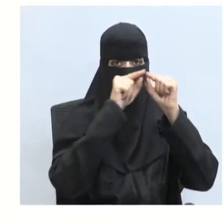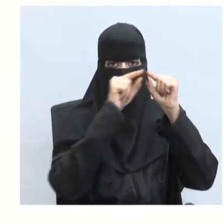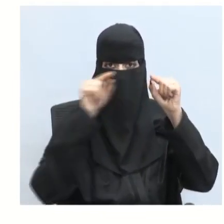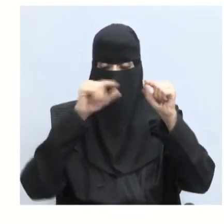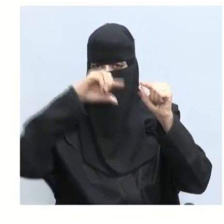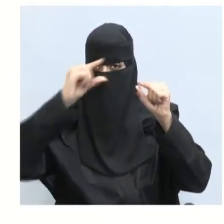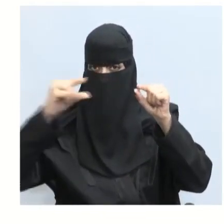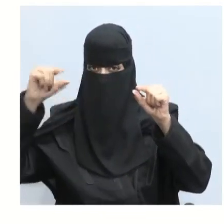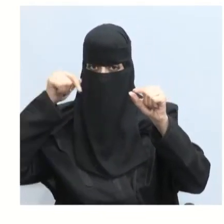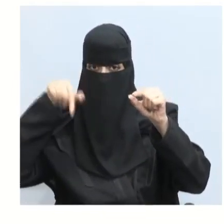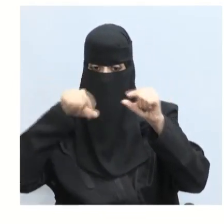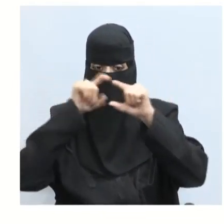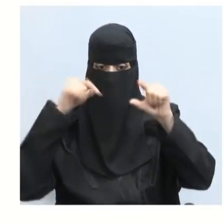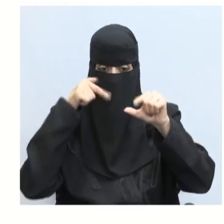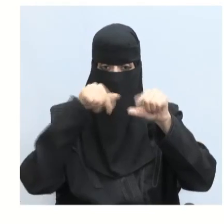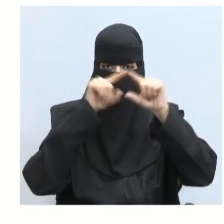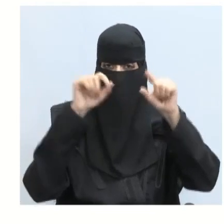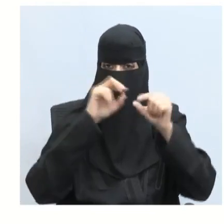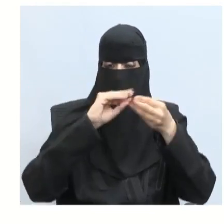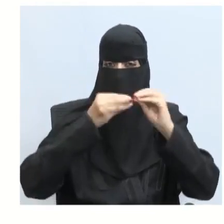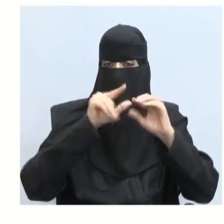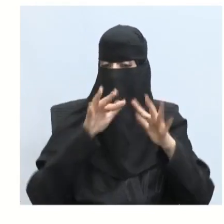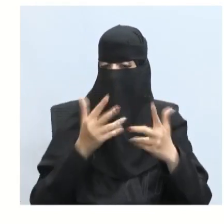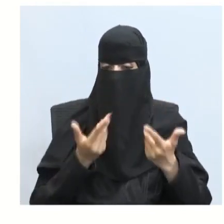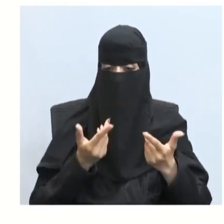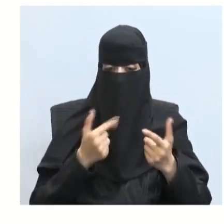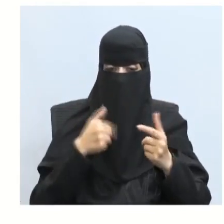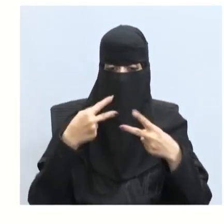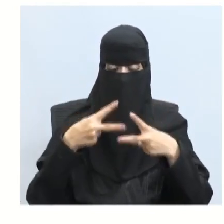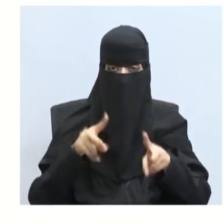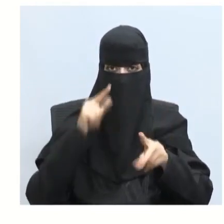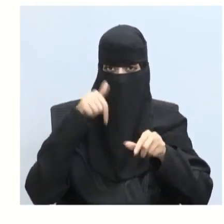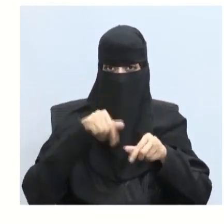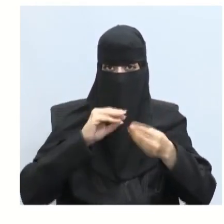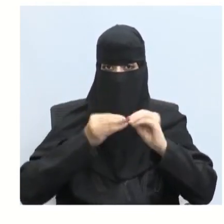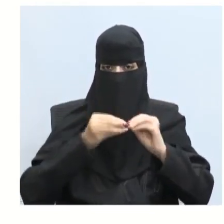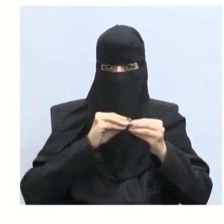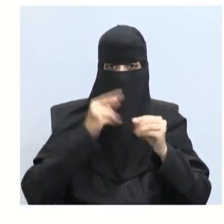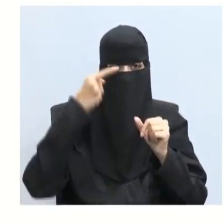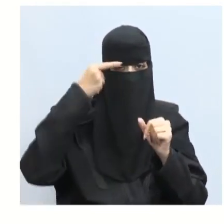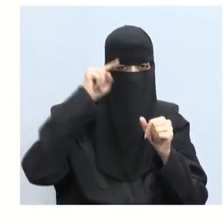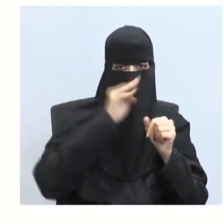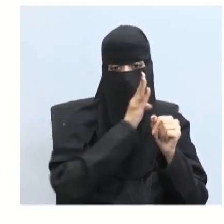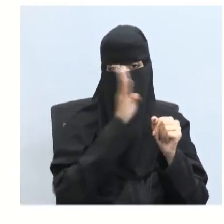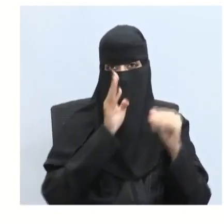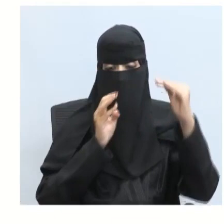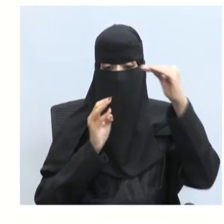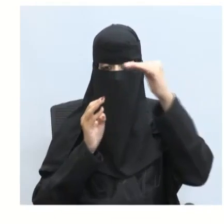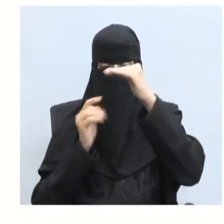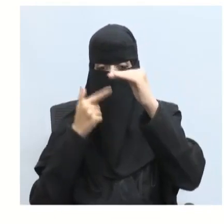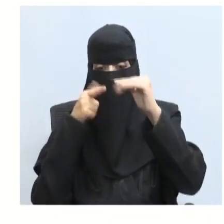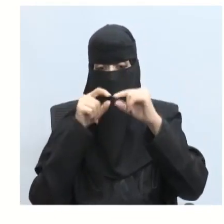الموجي في شريط الطيف نعم أحسنت إذن يبدأ من البنفسجي نحو الأحمر إذن يزيد